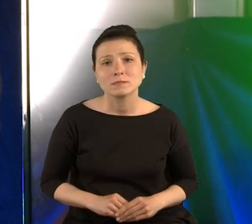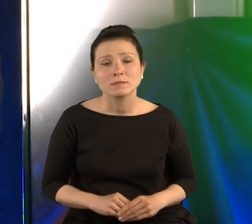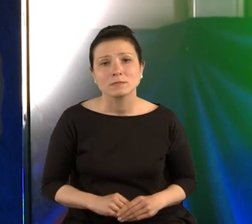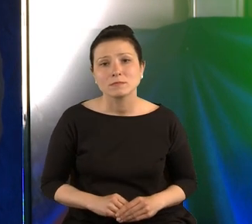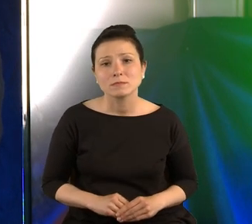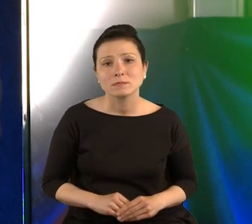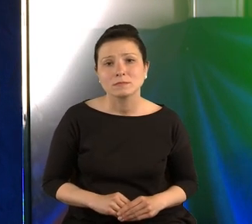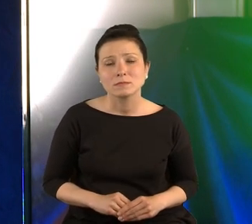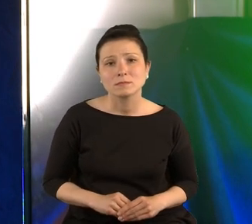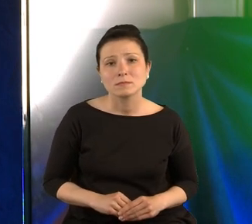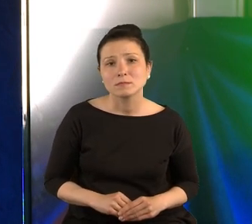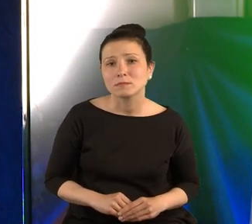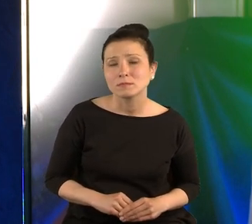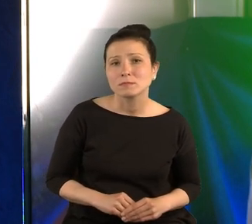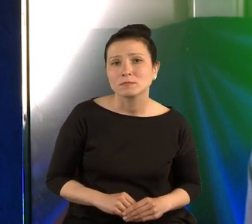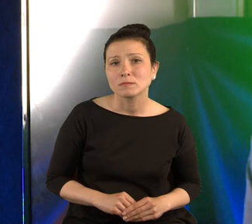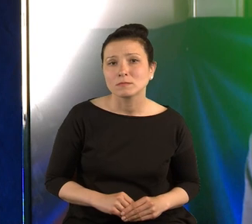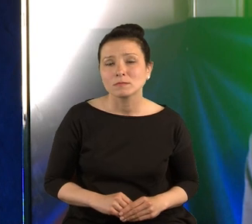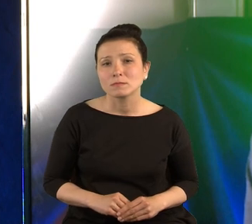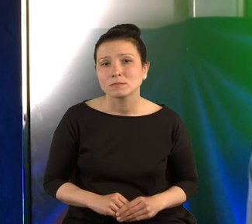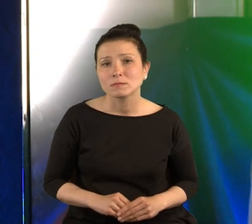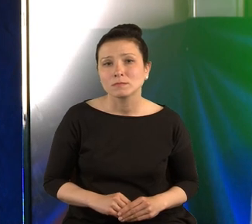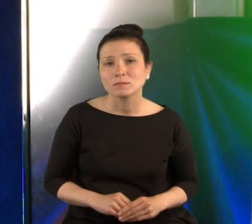musi zgromadzić